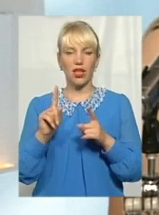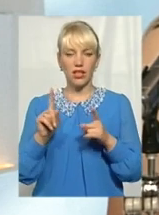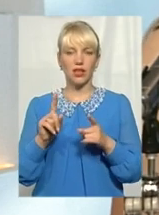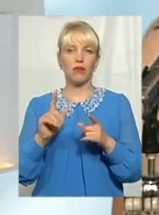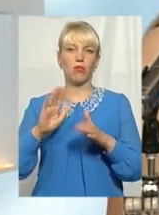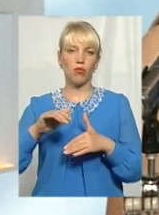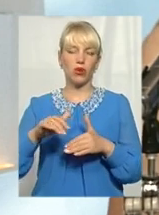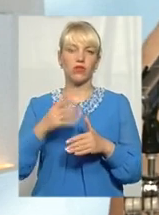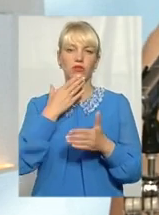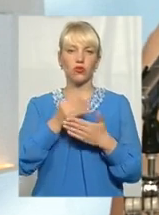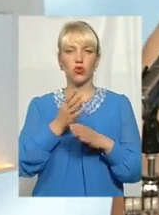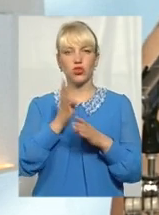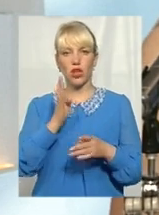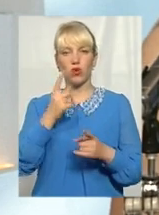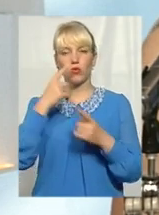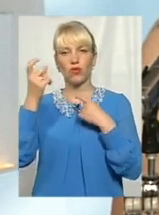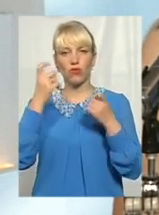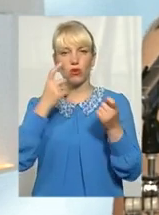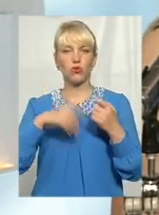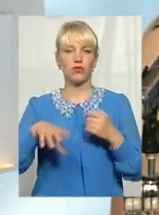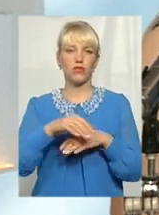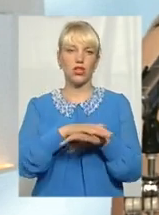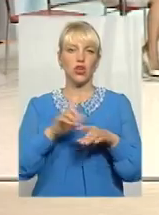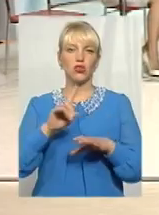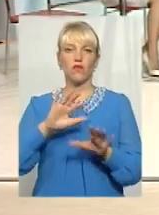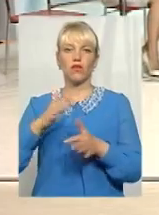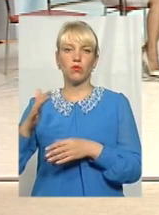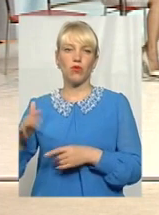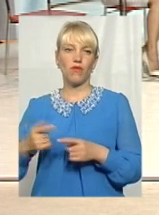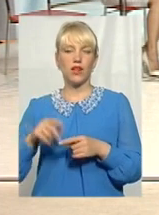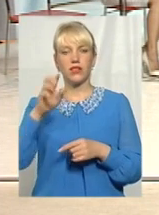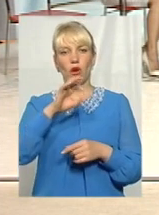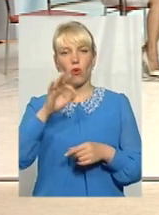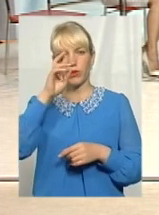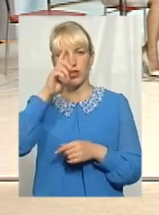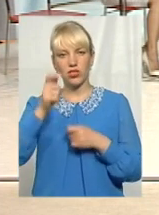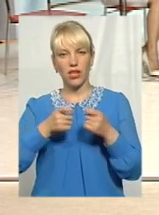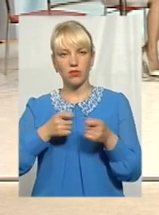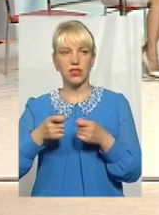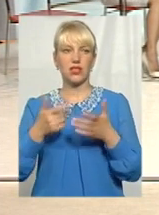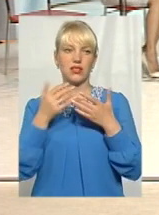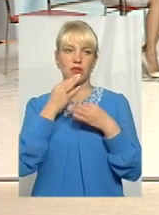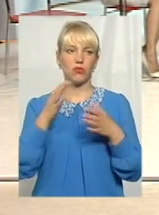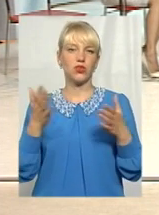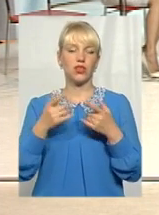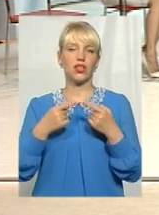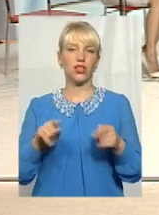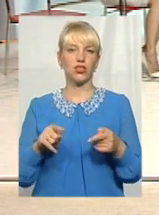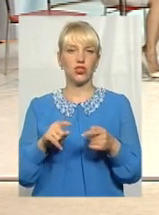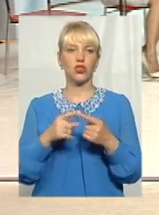про те, що відбувається в органах влади, в облдержадміністрації, в будь-якій іншій структурі.